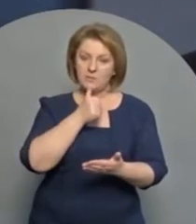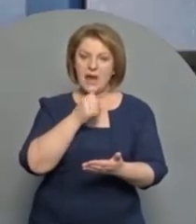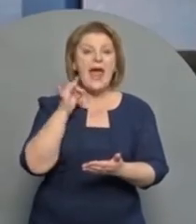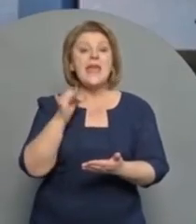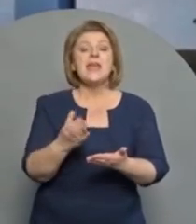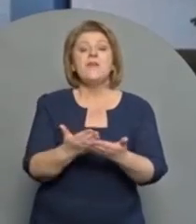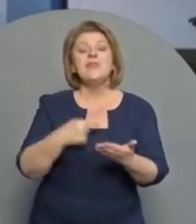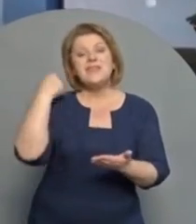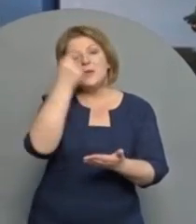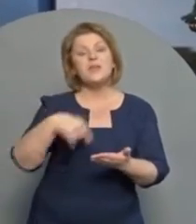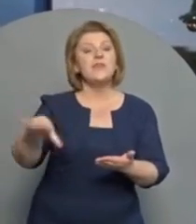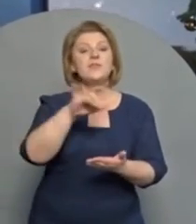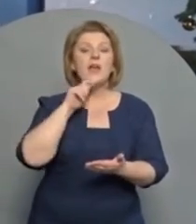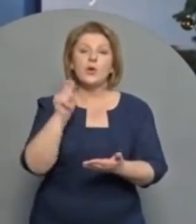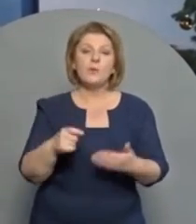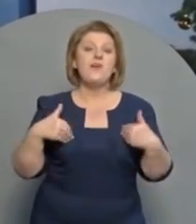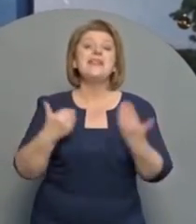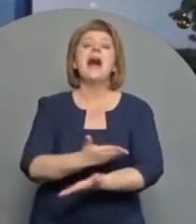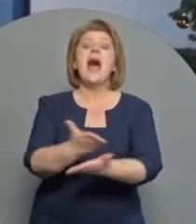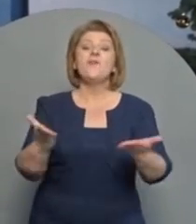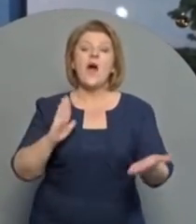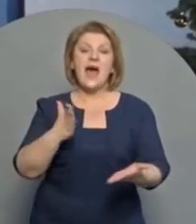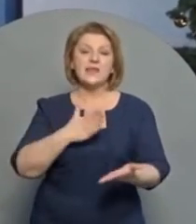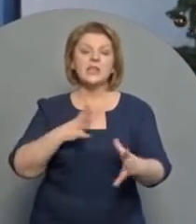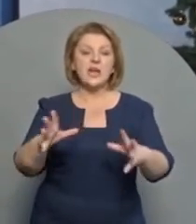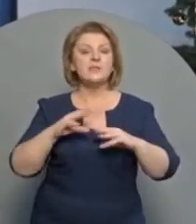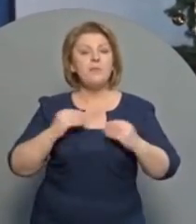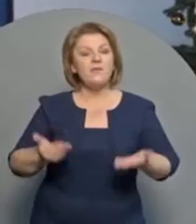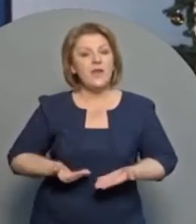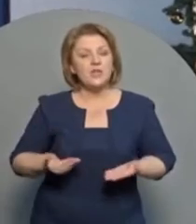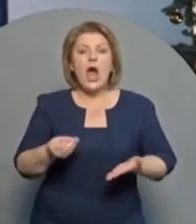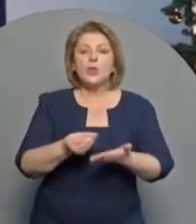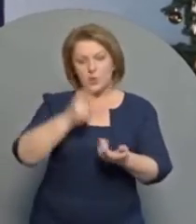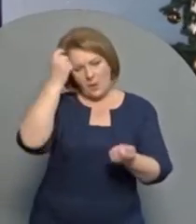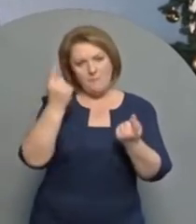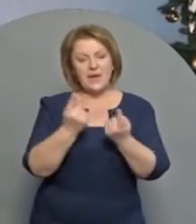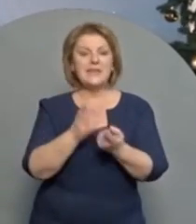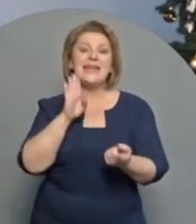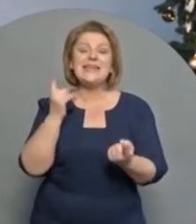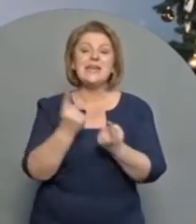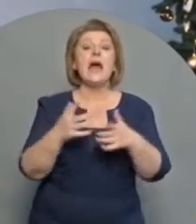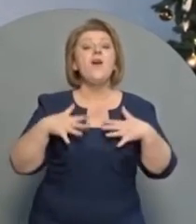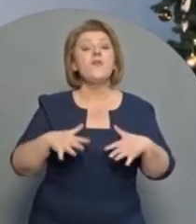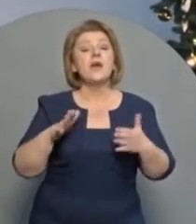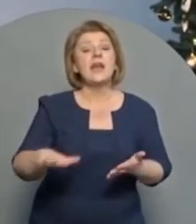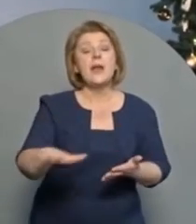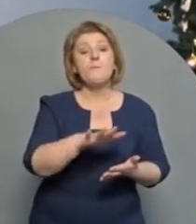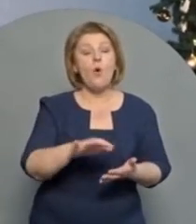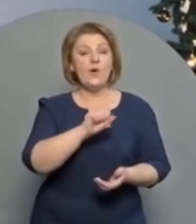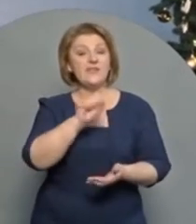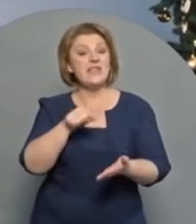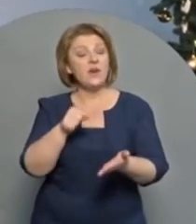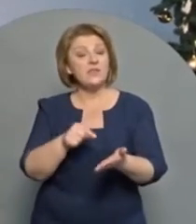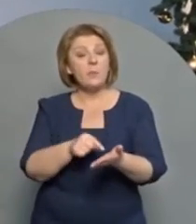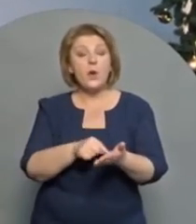році. І від імені всієї України вітаю вас, наші співвітчизники, дорогі брати і сестри в Криму,